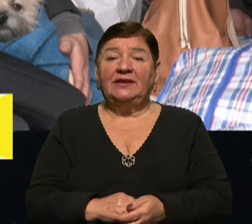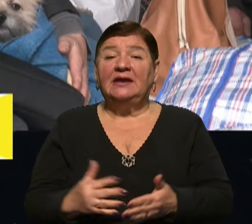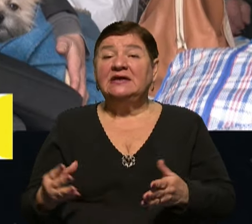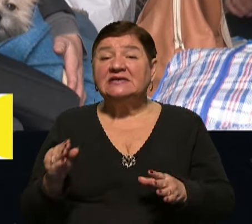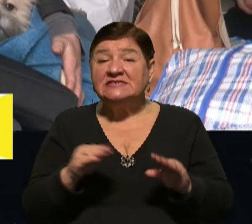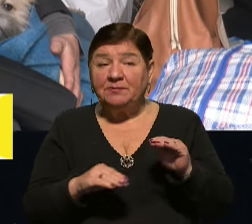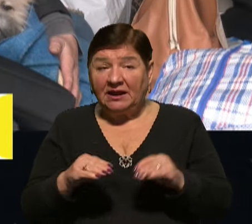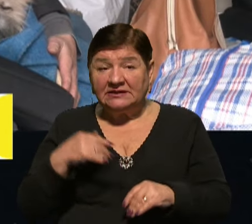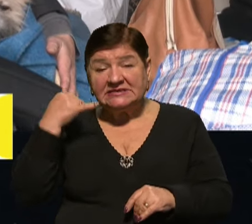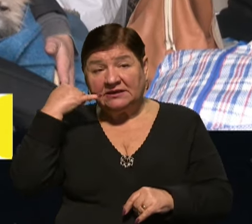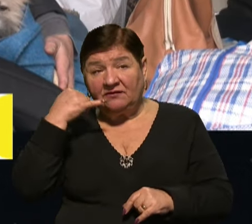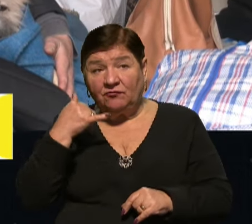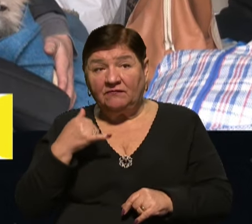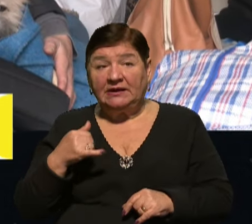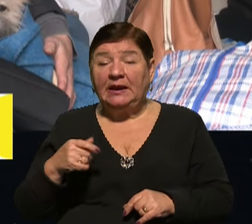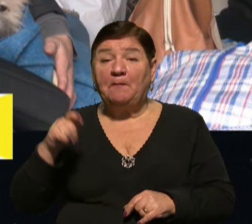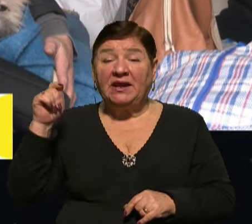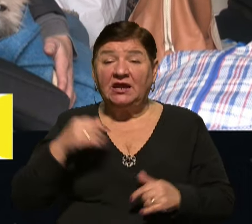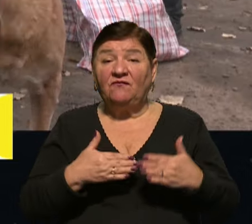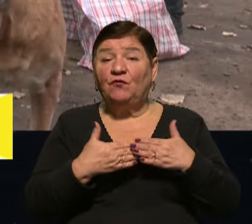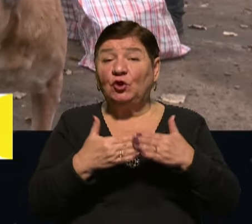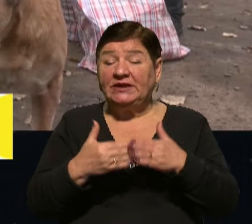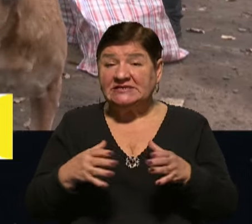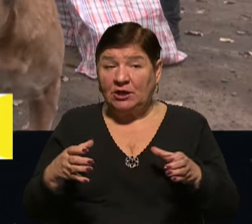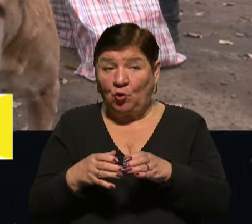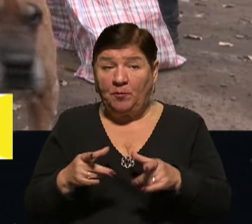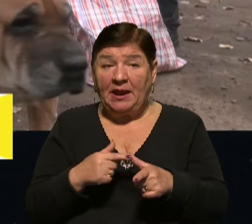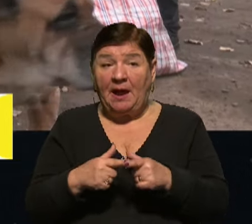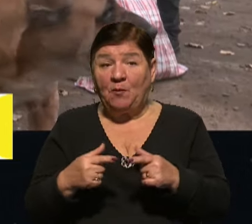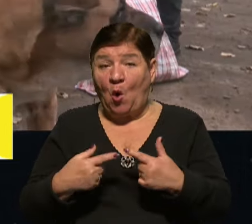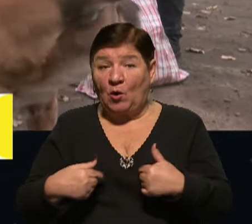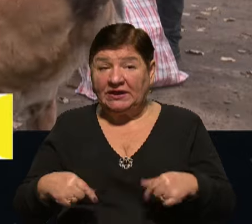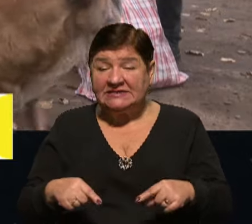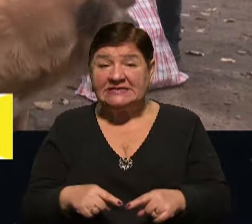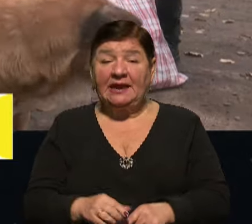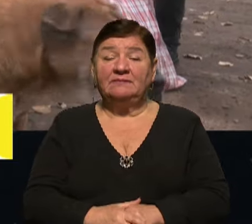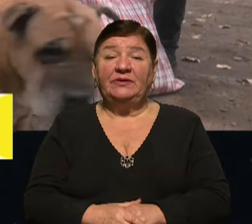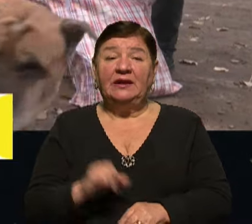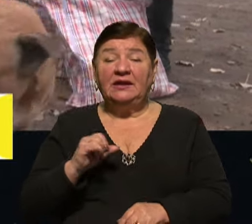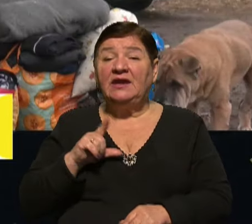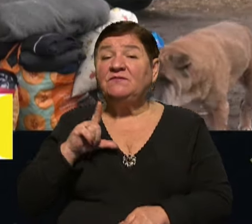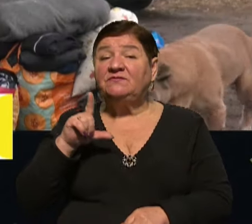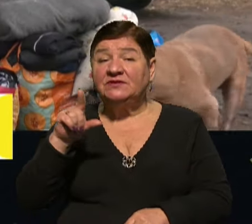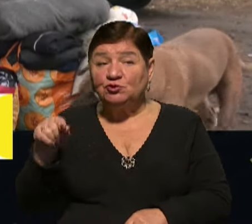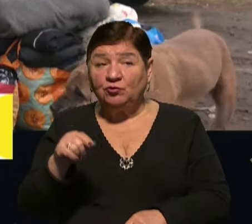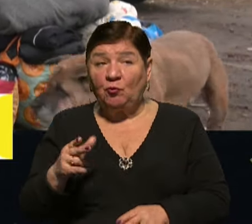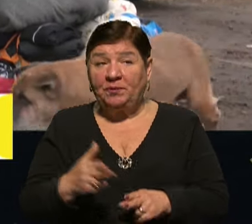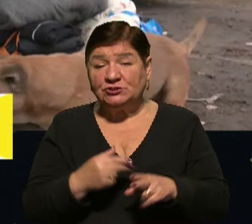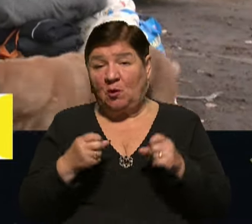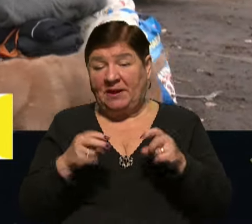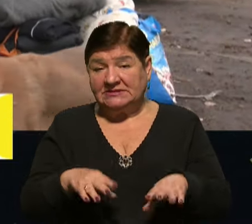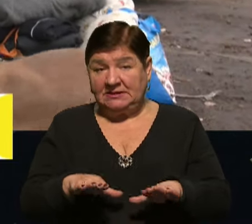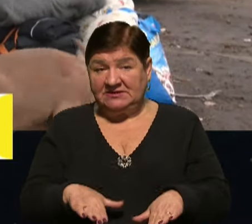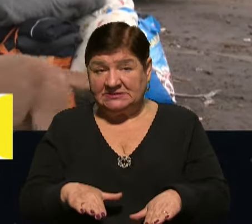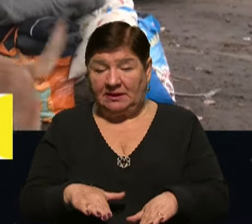зібратися, зателефонувати, приїдуть волонтерські групи або поліція і відвезуть в безпечні місця.